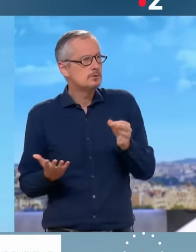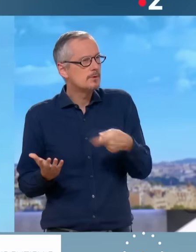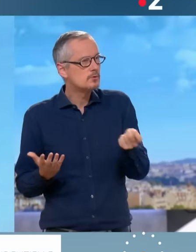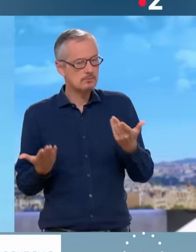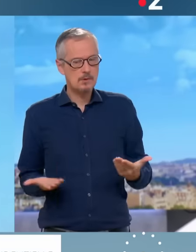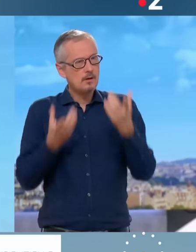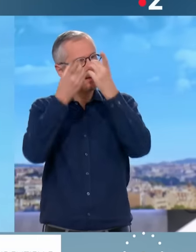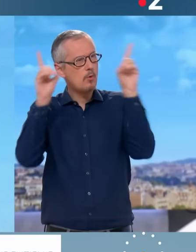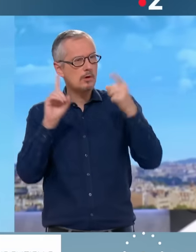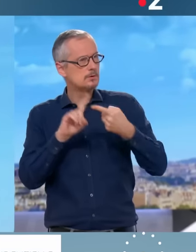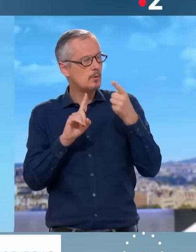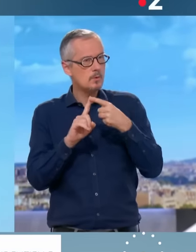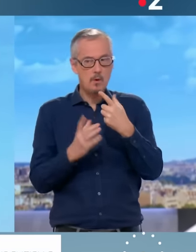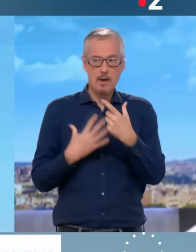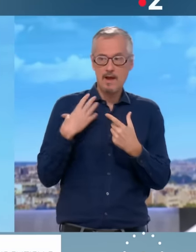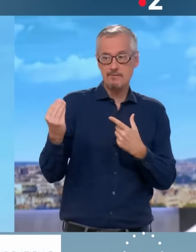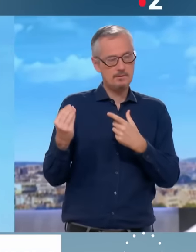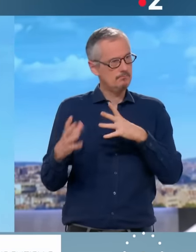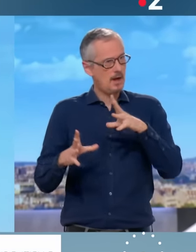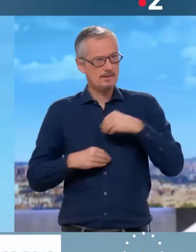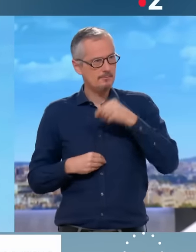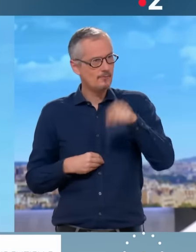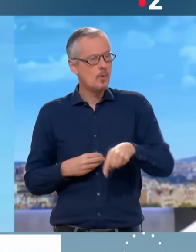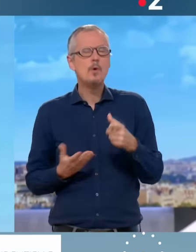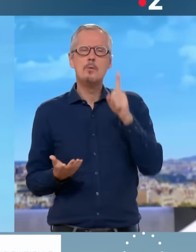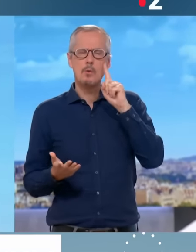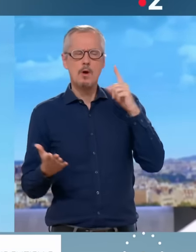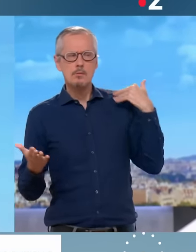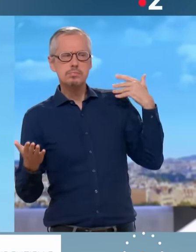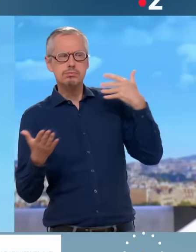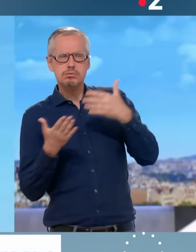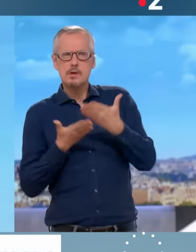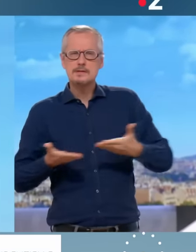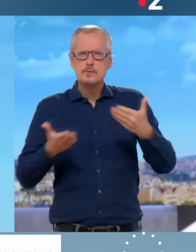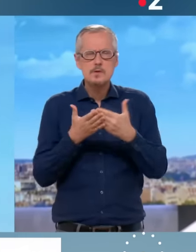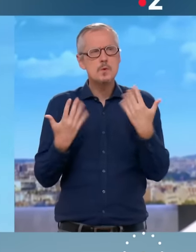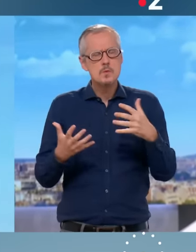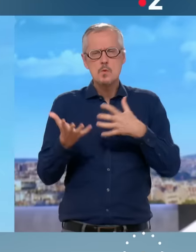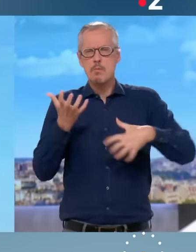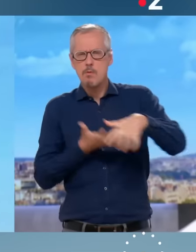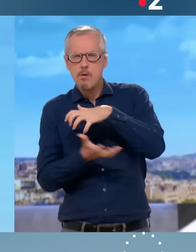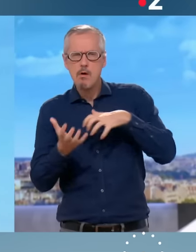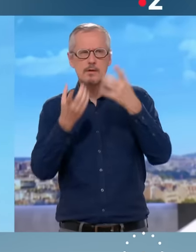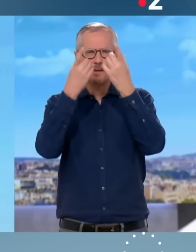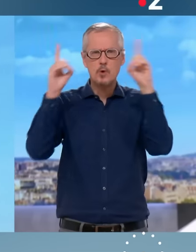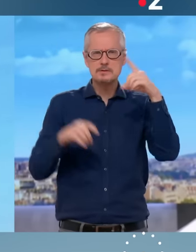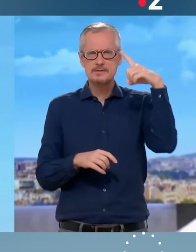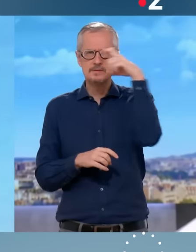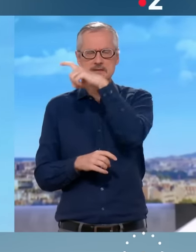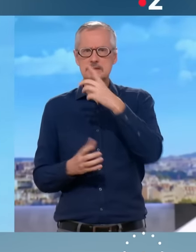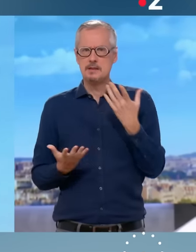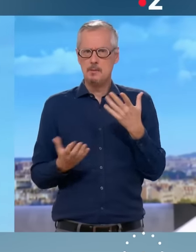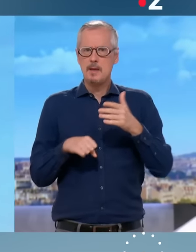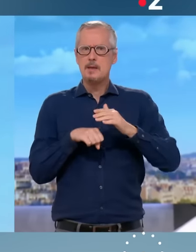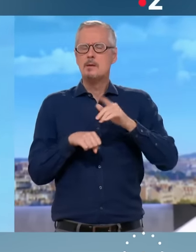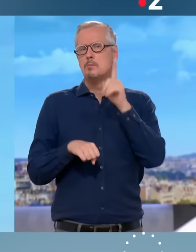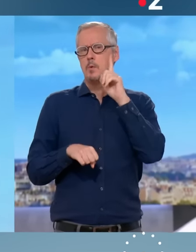main, alors que l'on vient de voir, on vient de traverser une séquence extrêmement pénible sur le plan de la démocratie politique, puisqu'on a une démocratie